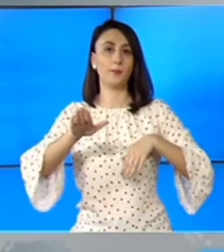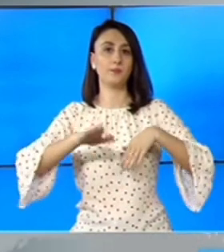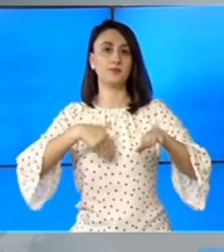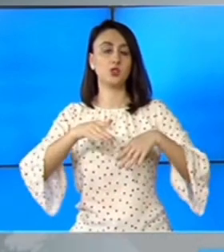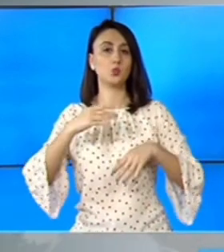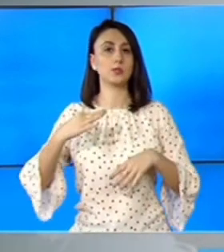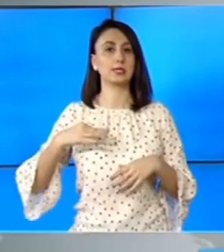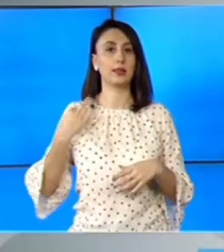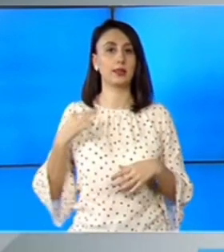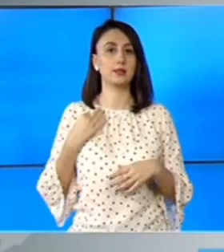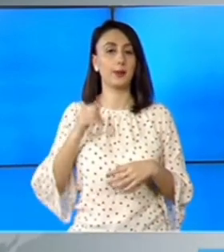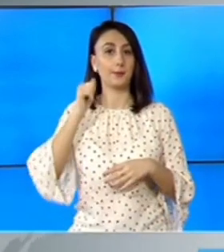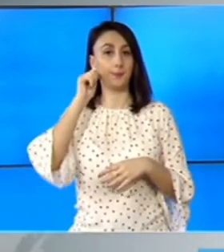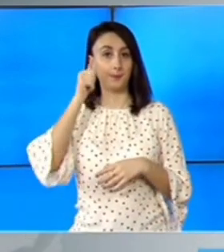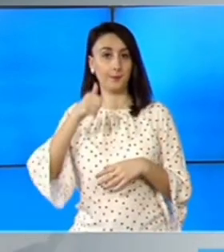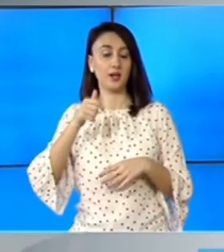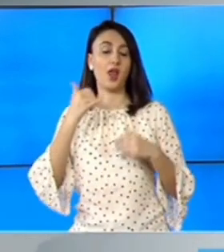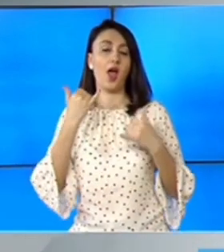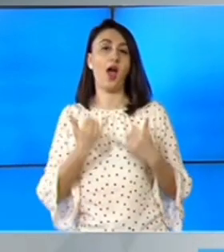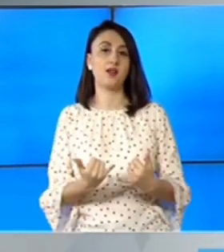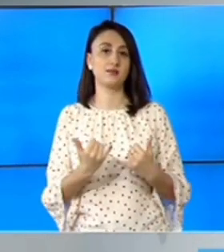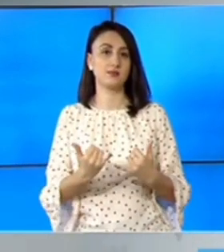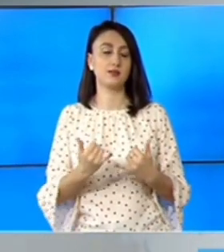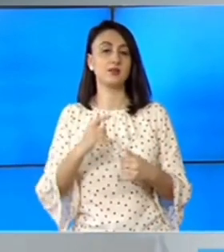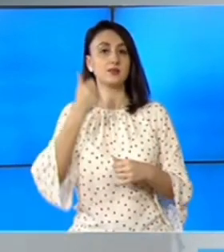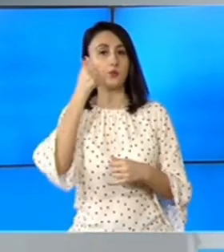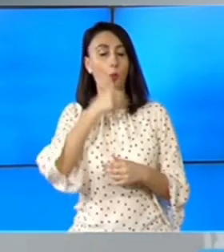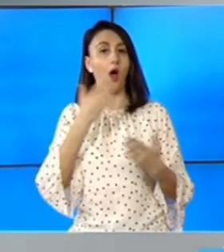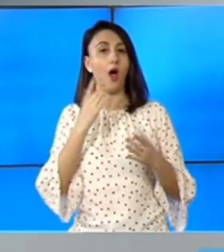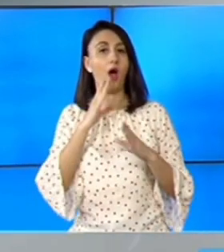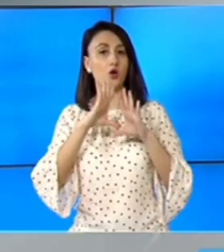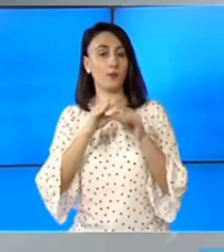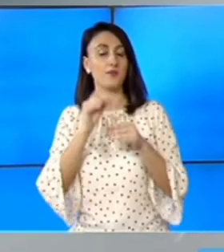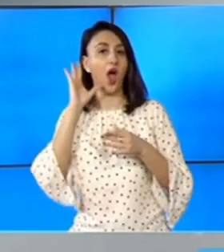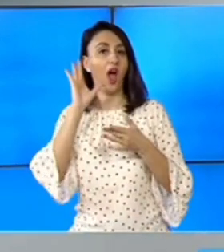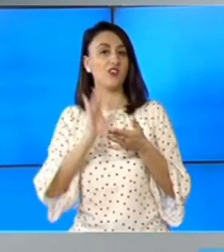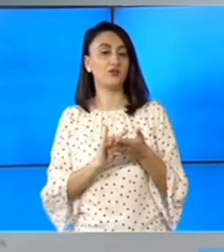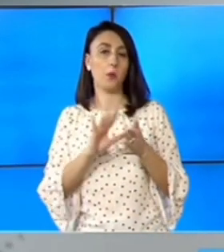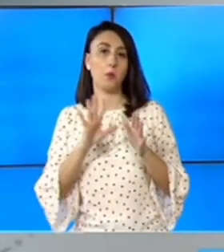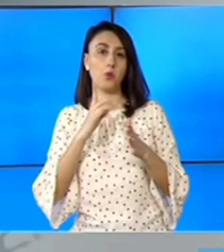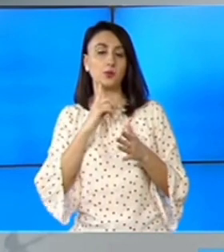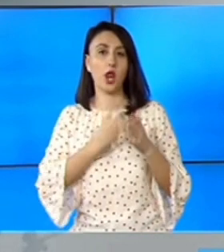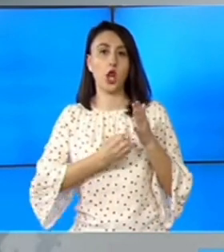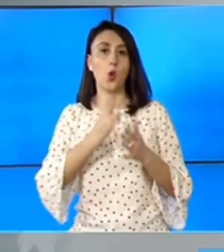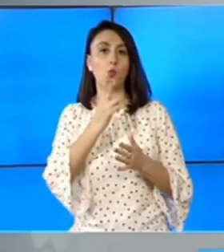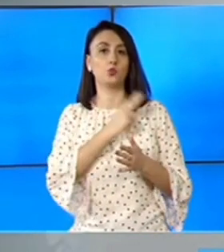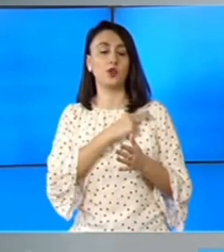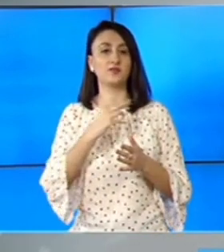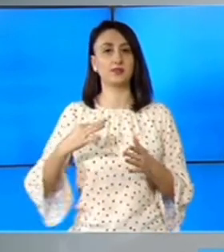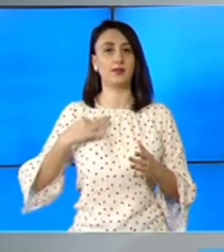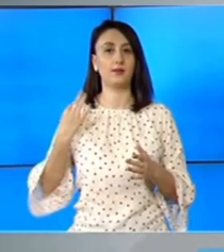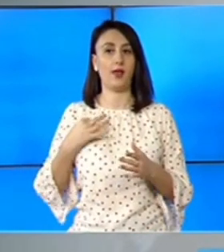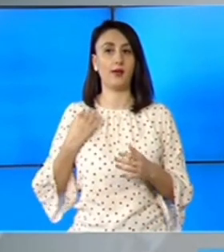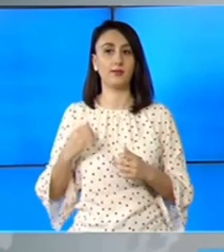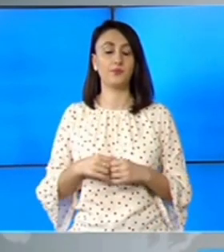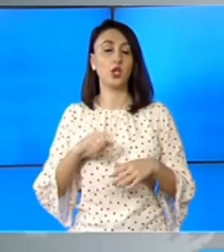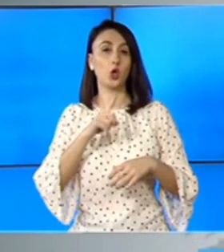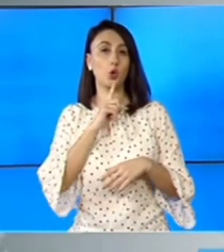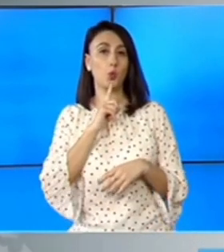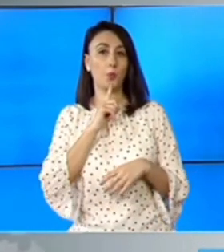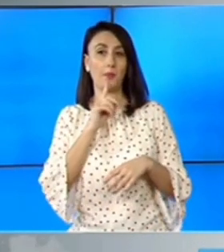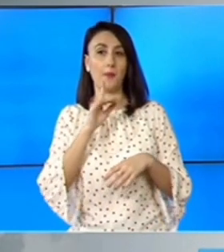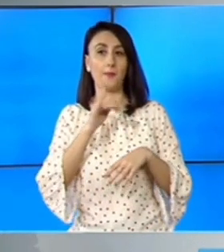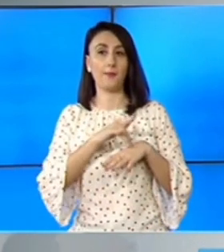al Sănătății. Mâine, adică astăzi, ziua în care românii vor afla posibilul nou șef al Sănătății. Numele